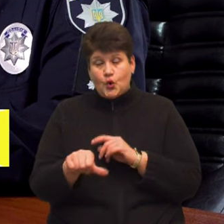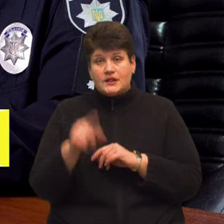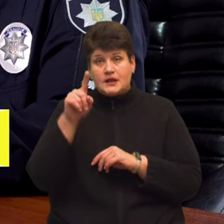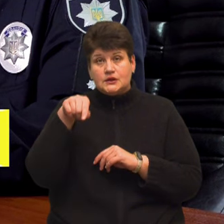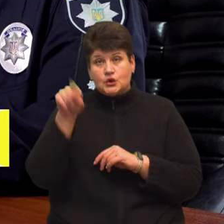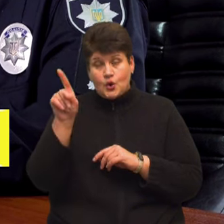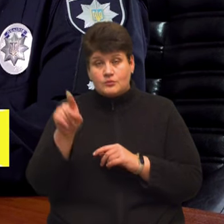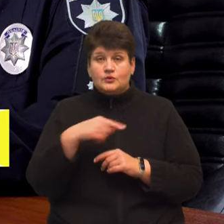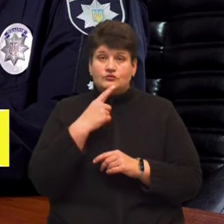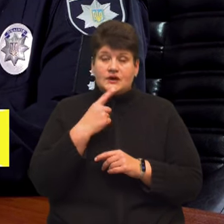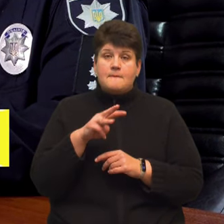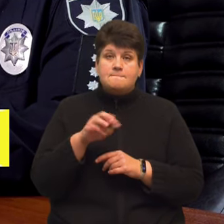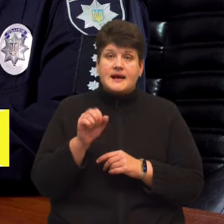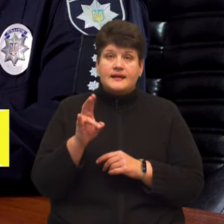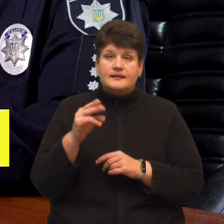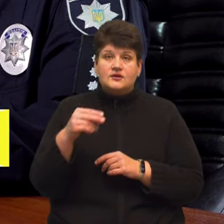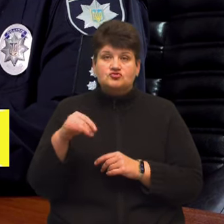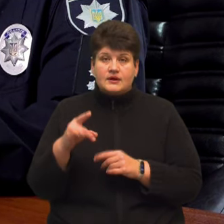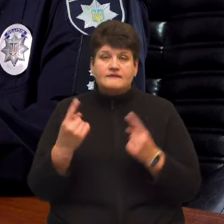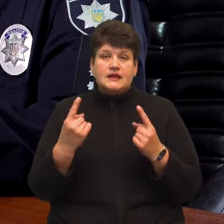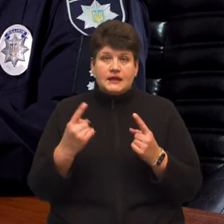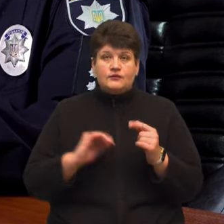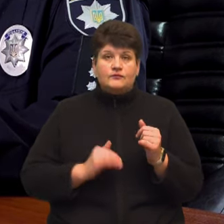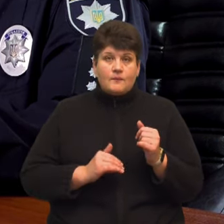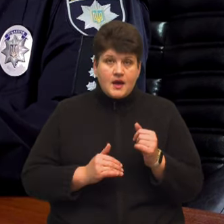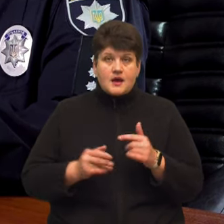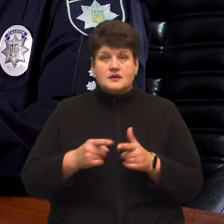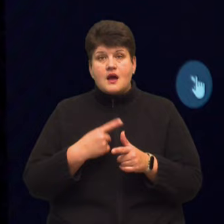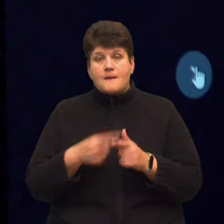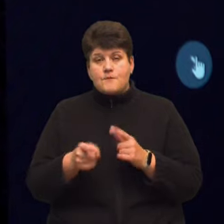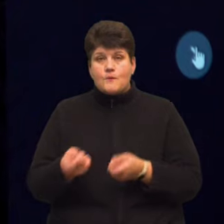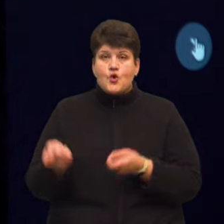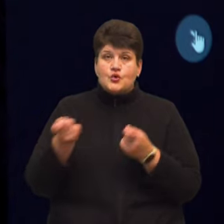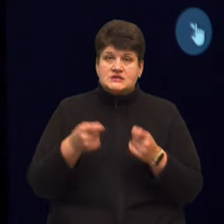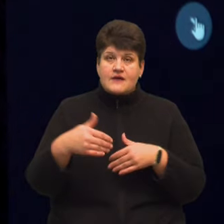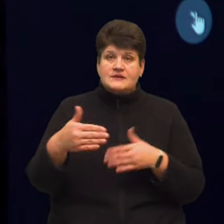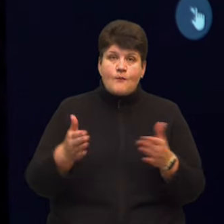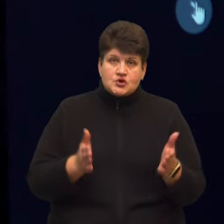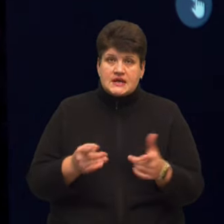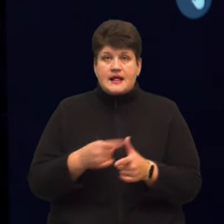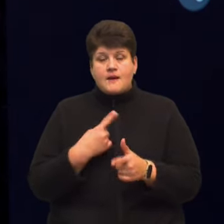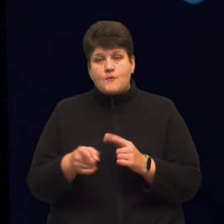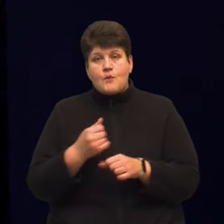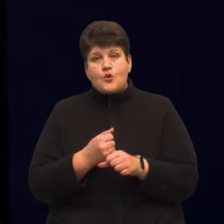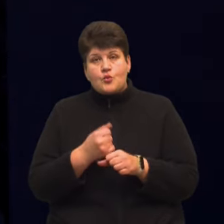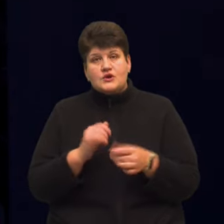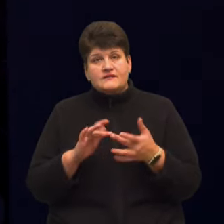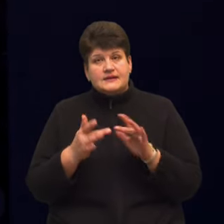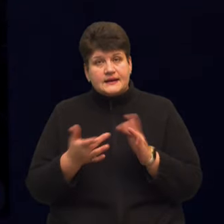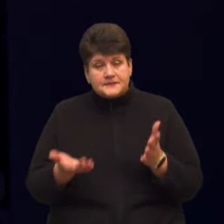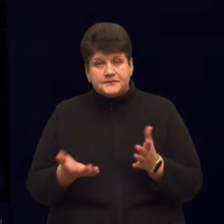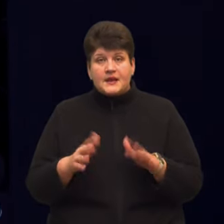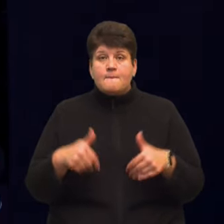представляється менеджером великої компанії або по доставці посилок, або по роботі з соцмережами. І яка